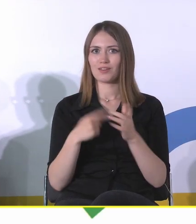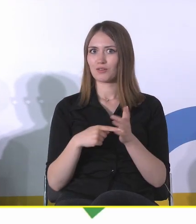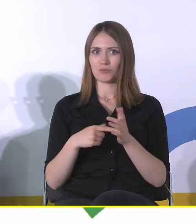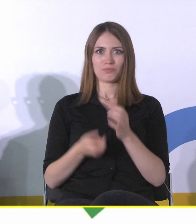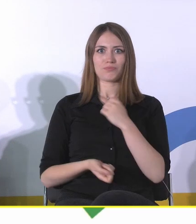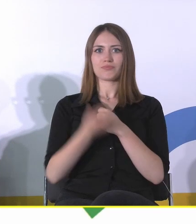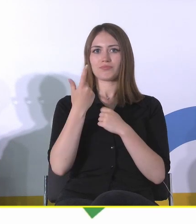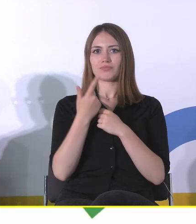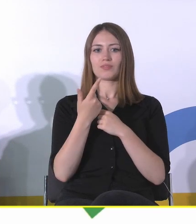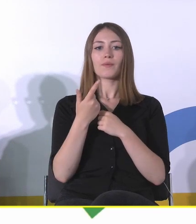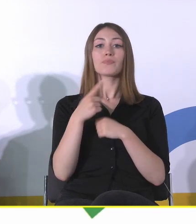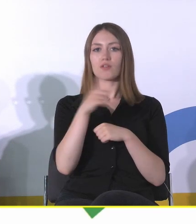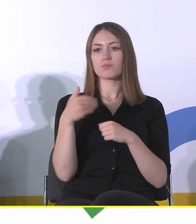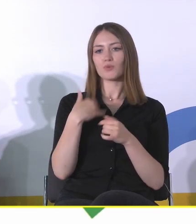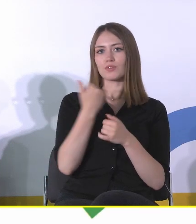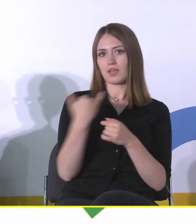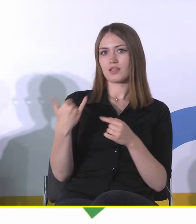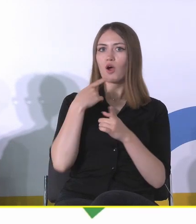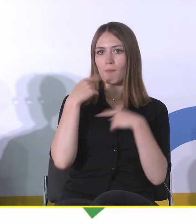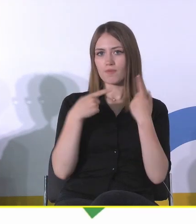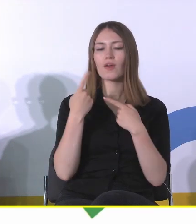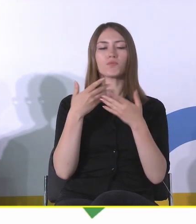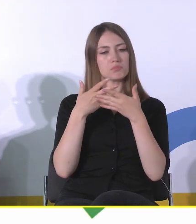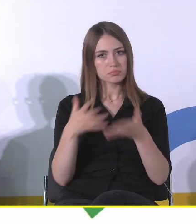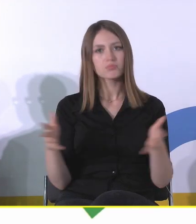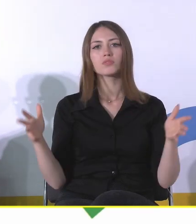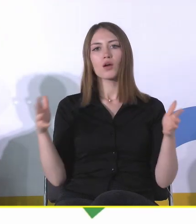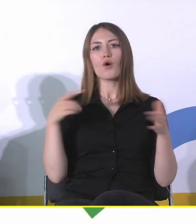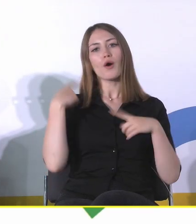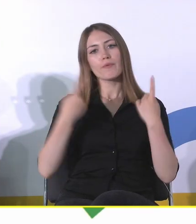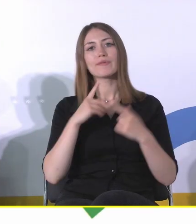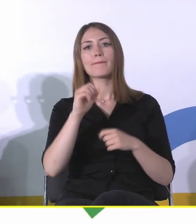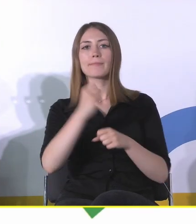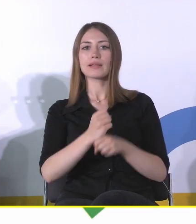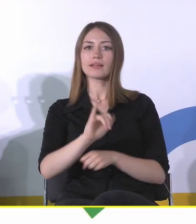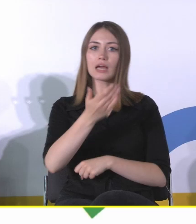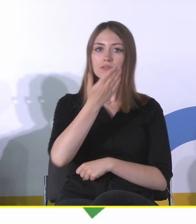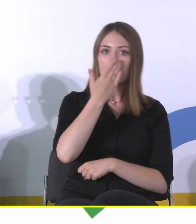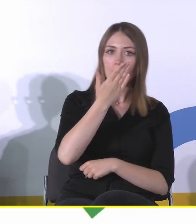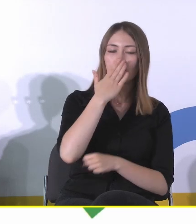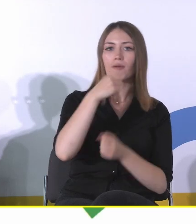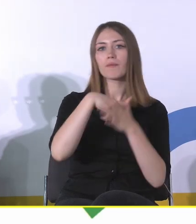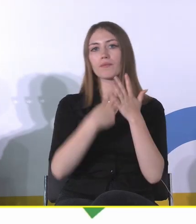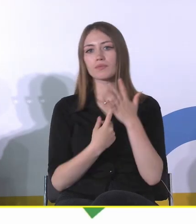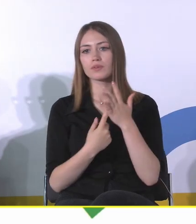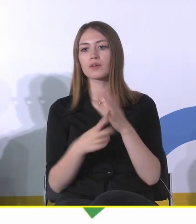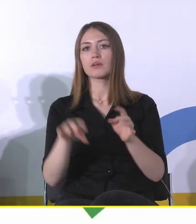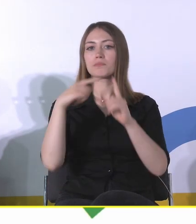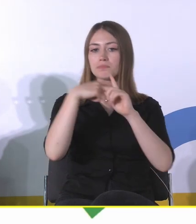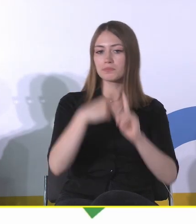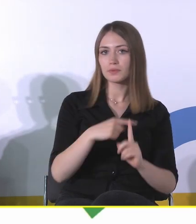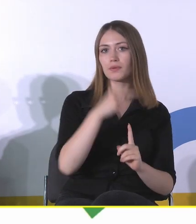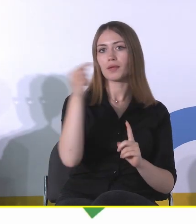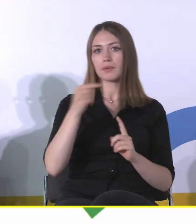Zrobili to swoim dzieciom. Tam byli otwarci, tam potrafili opowiedzieć, na czym praca polegała, dobre strony tej pracy, złe strony pracy.